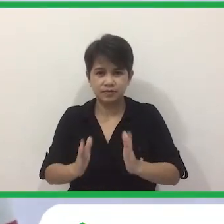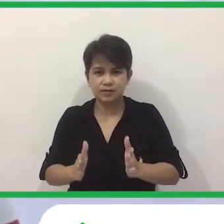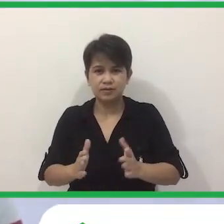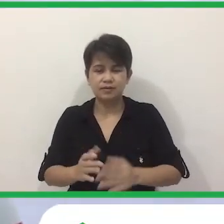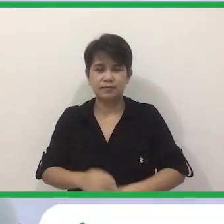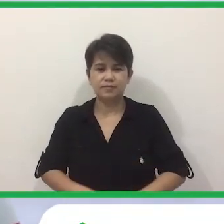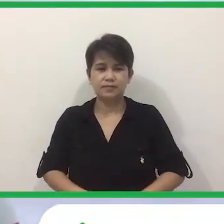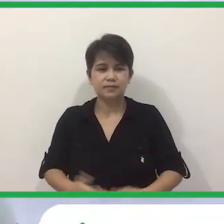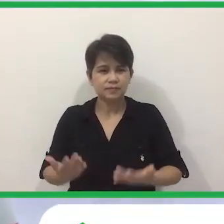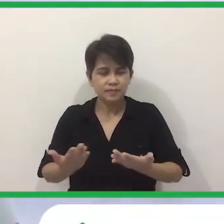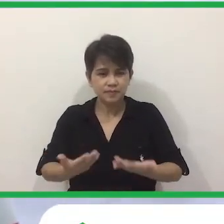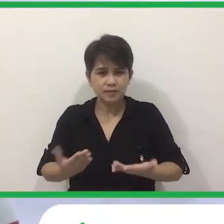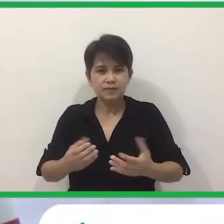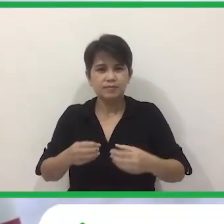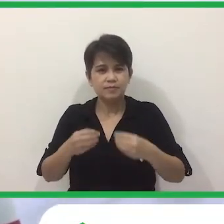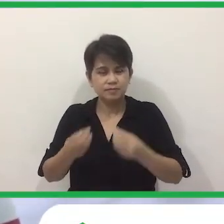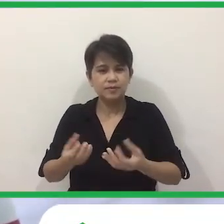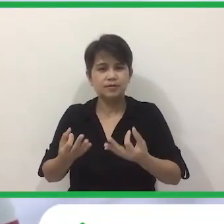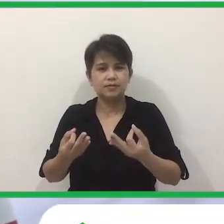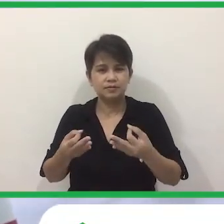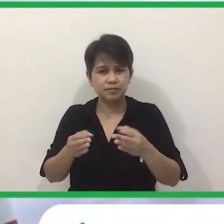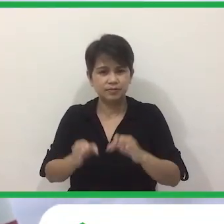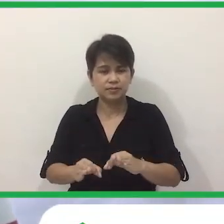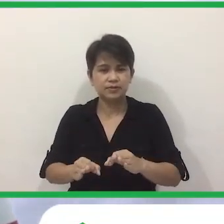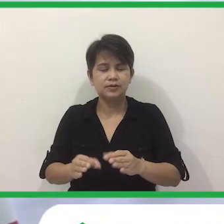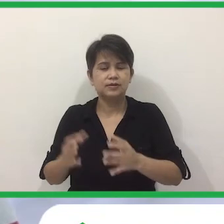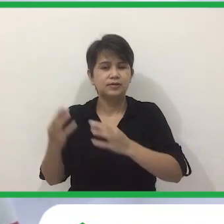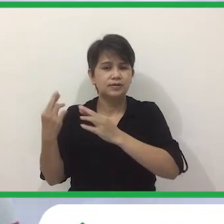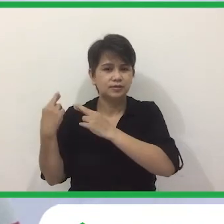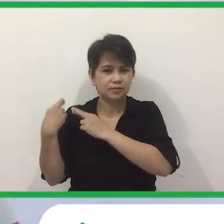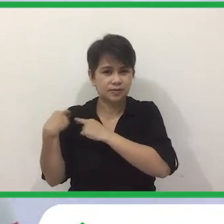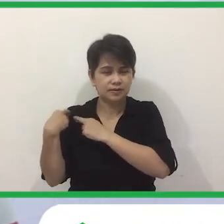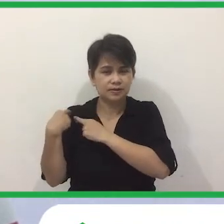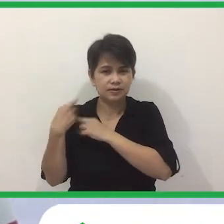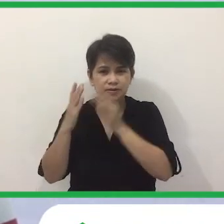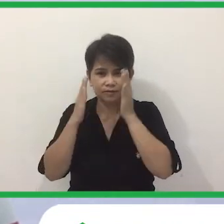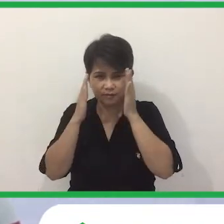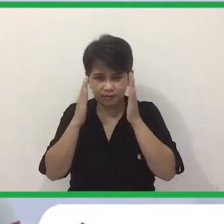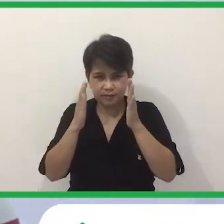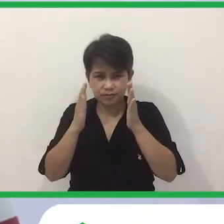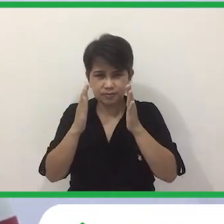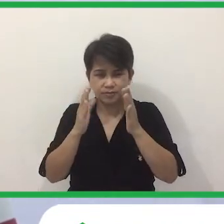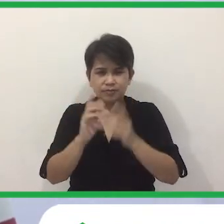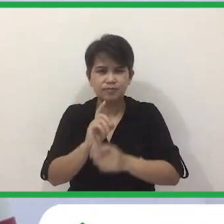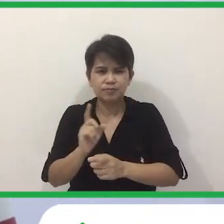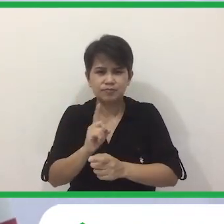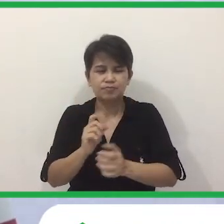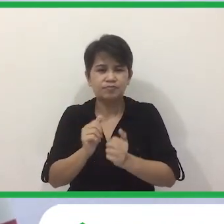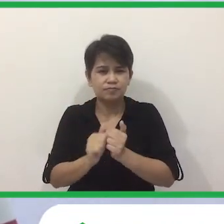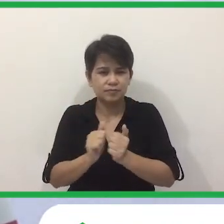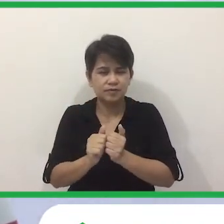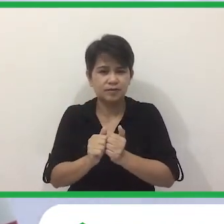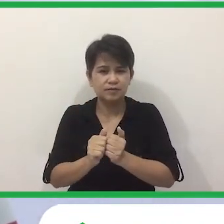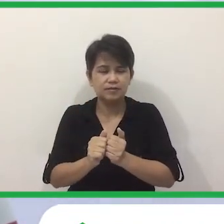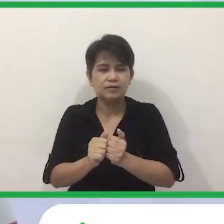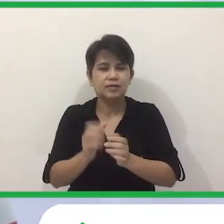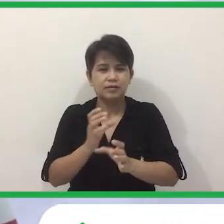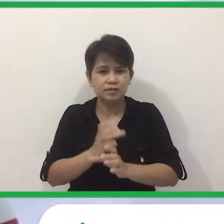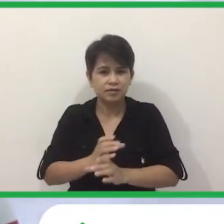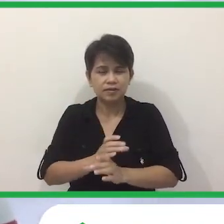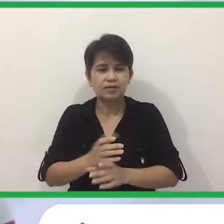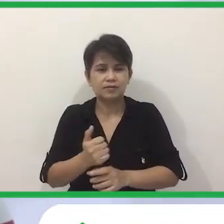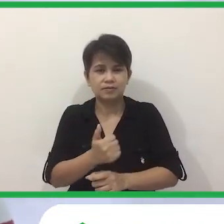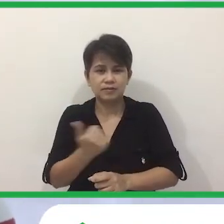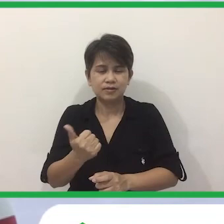O Yung Ating Mga Sudyante Dito Bibigyan Diin Natin Yung Responsibilidad Ilit Responsibilidad Sa Pagpapanaga